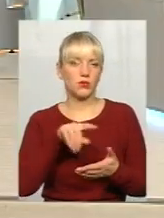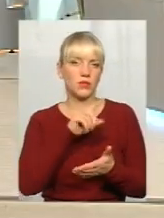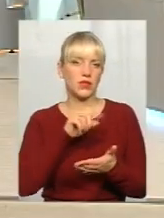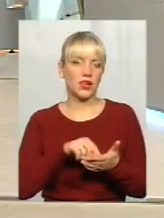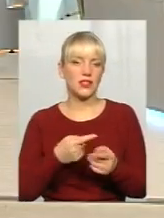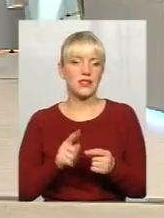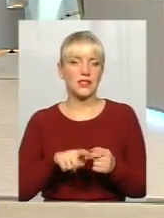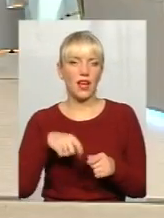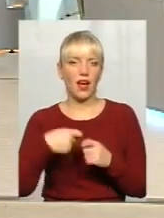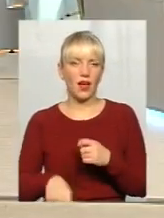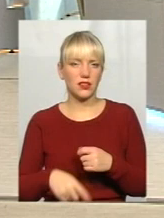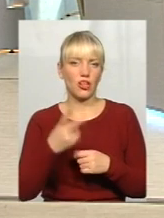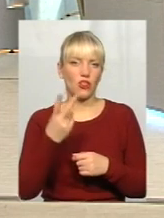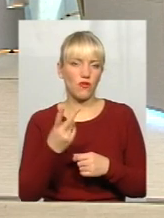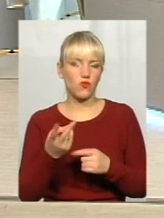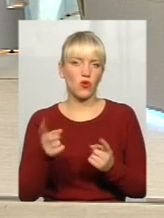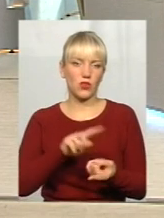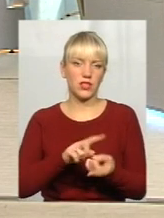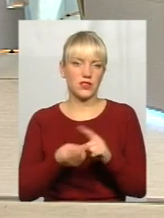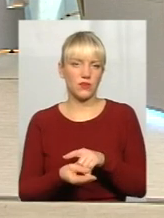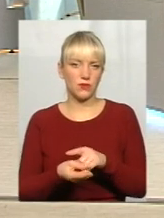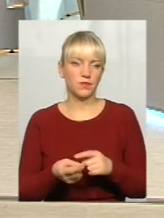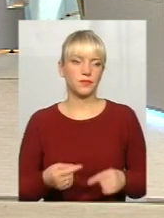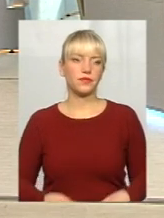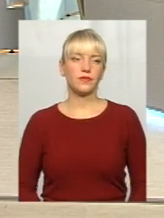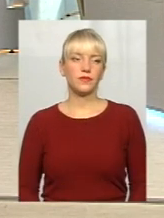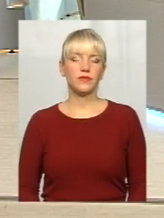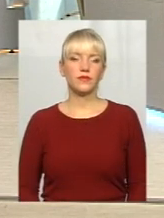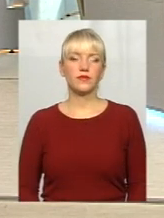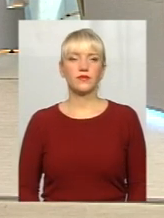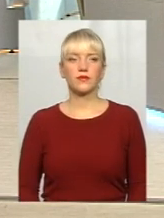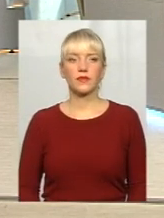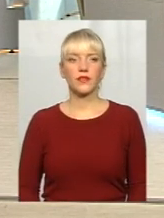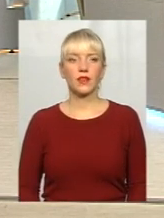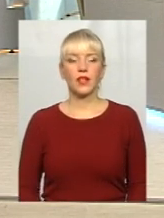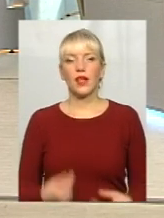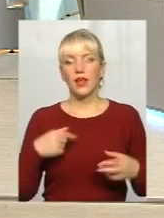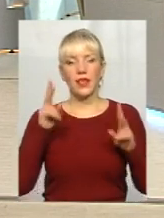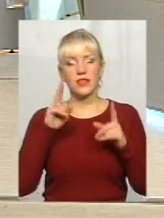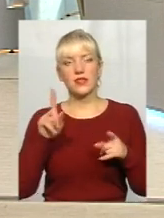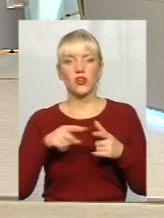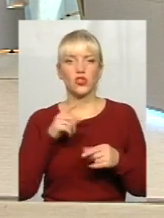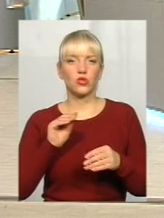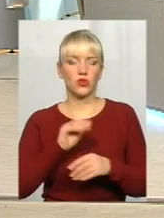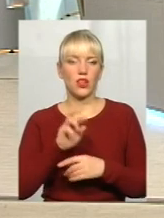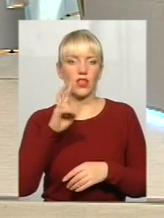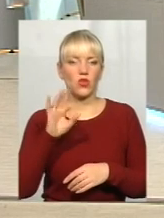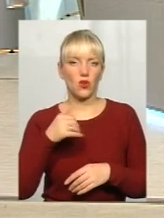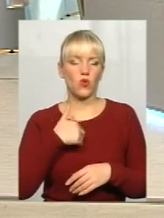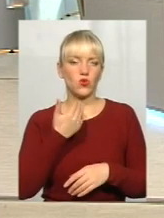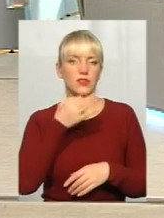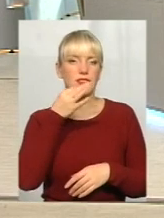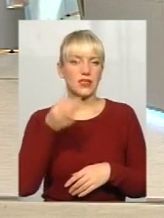карта двох кінців. Розумієте? Маєте щось додати? Ну, я не знаю, чи додати, але я хочу сказати, що так от